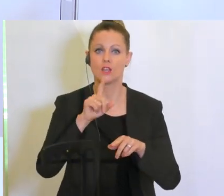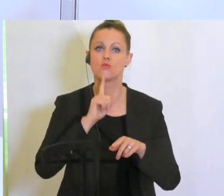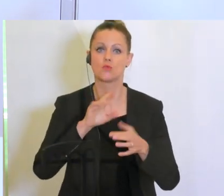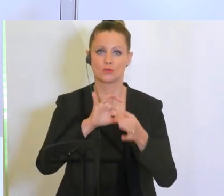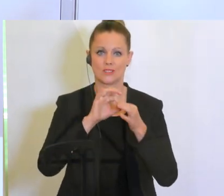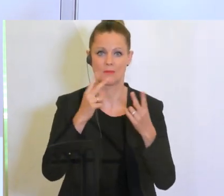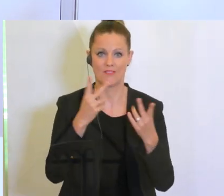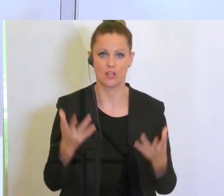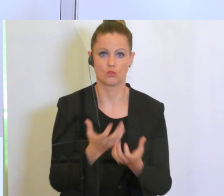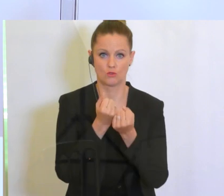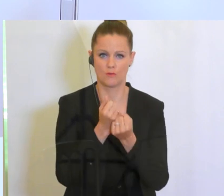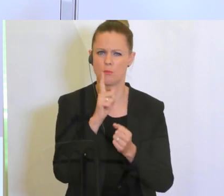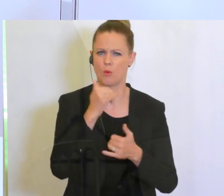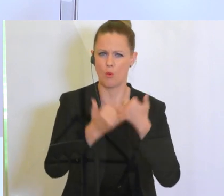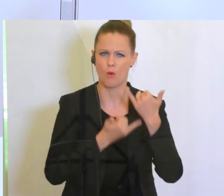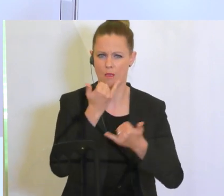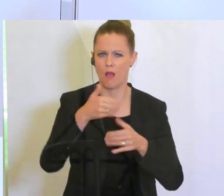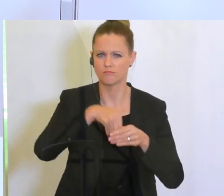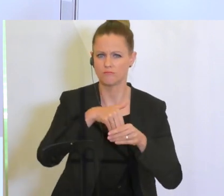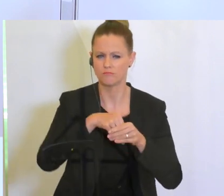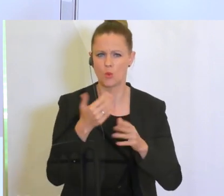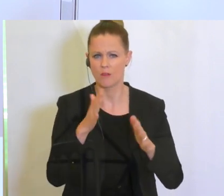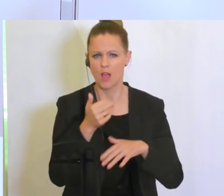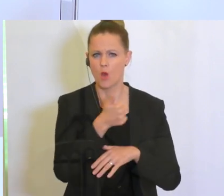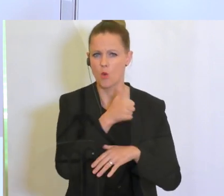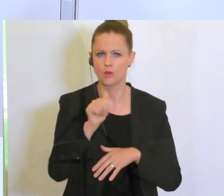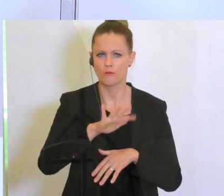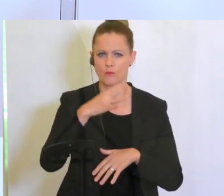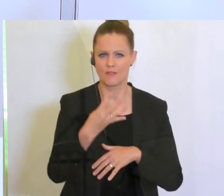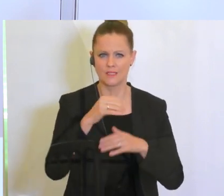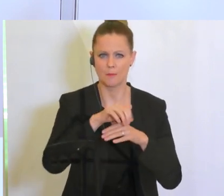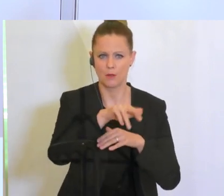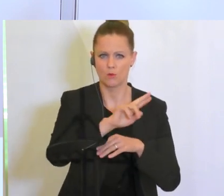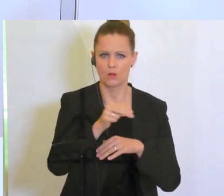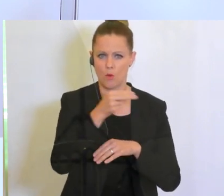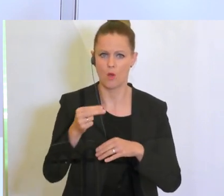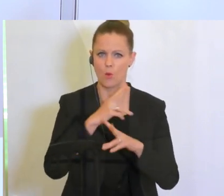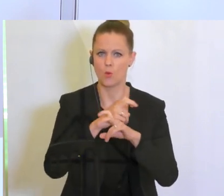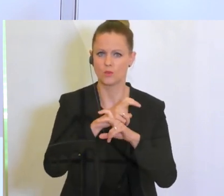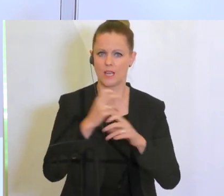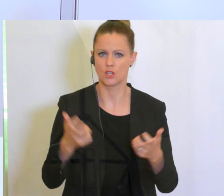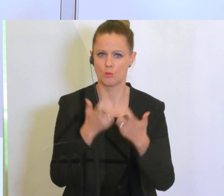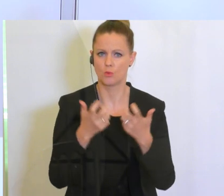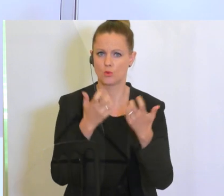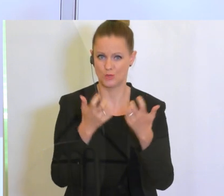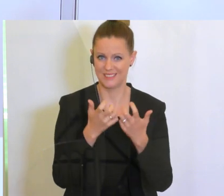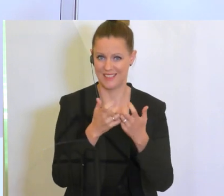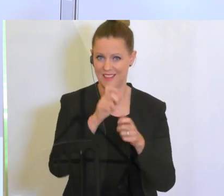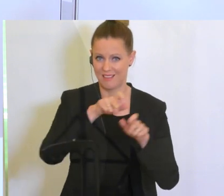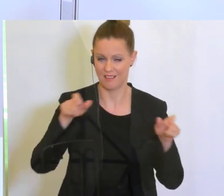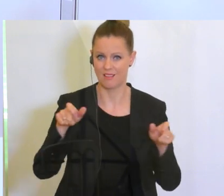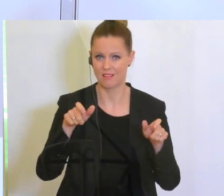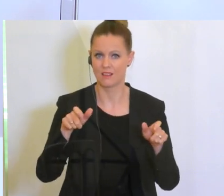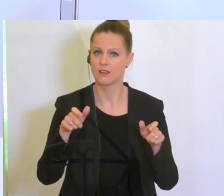betrifft. Jährlich werden ja Filme im Volumen von ca. 145 Millionen Euro von den österreichischen Produzentinnen und